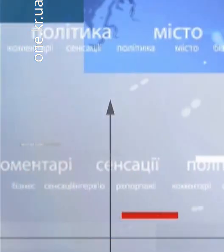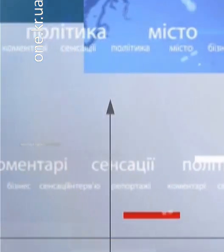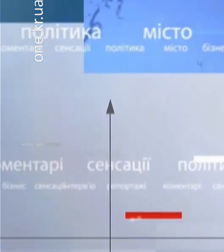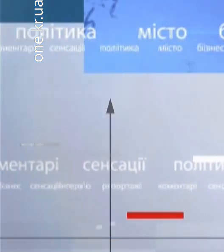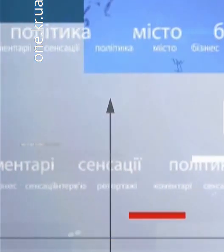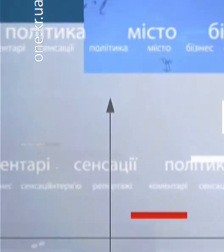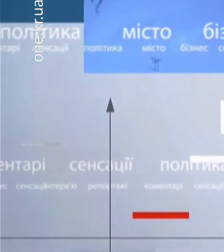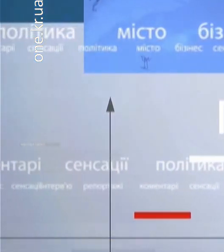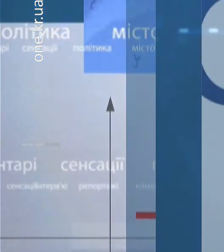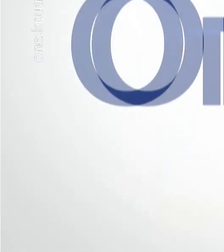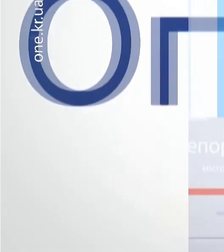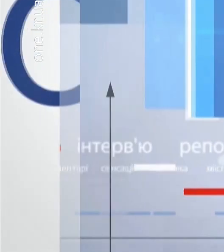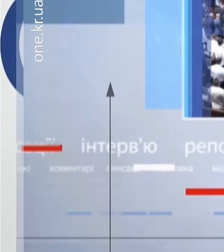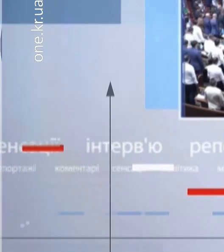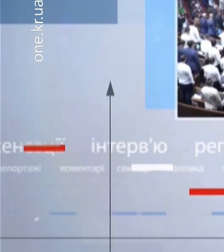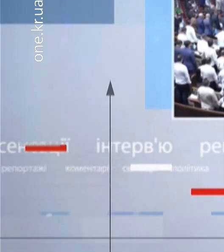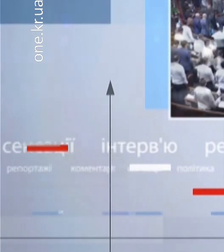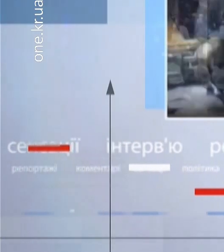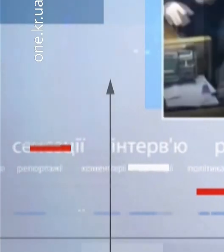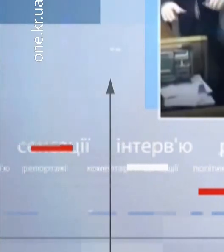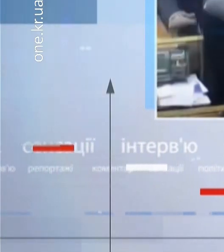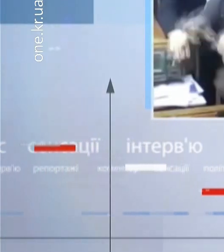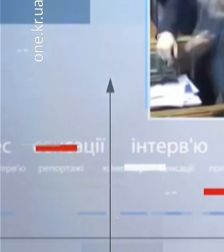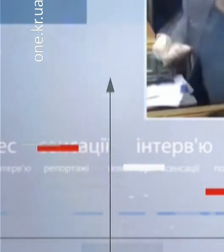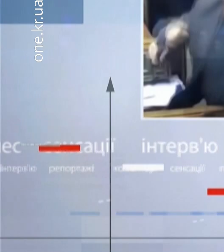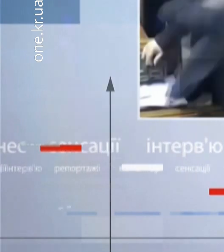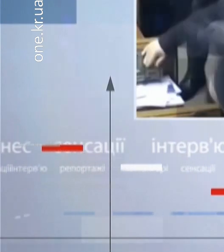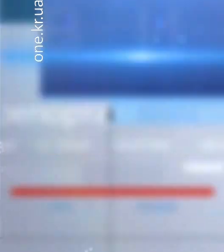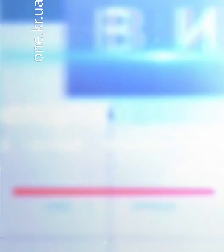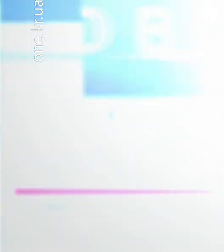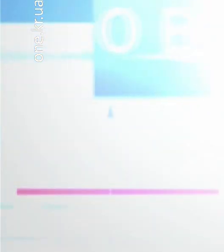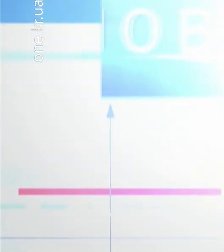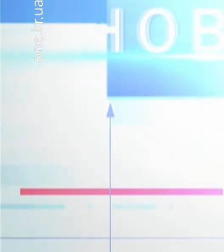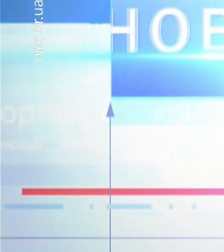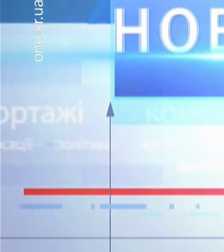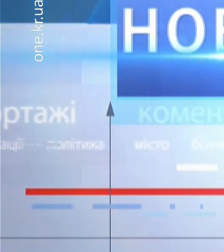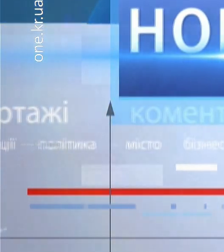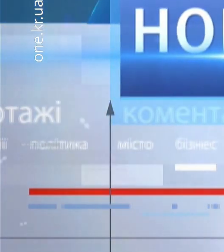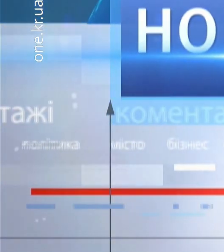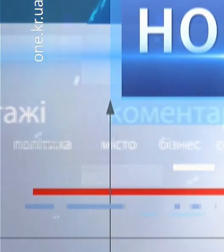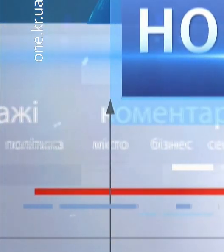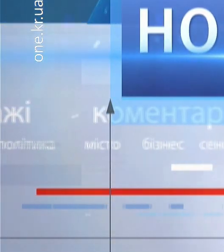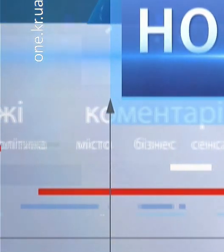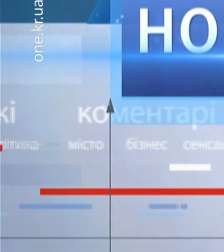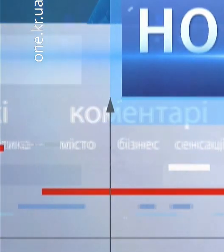за перегляд!